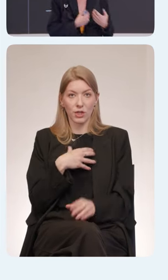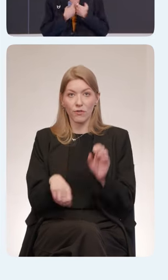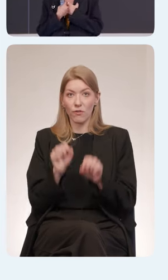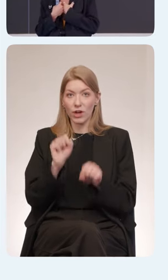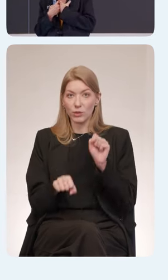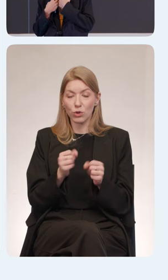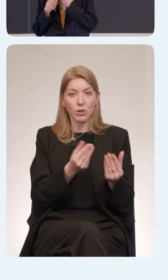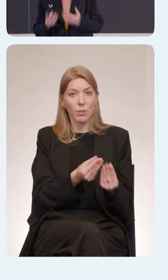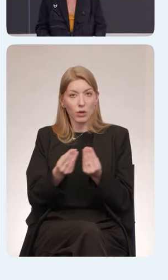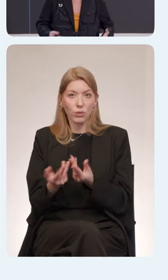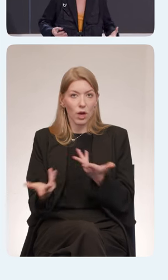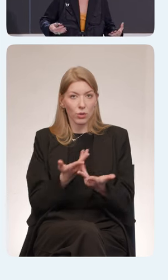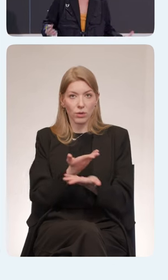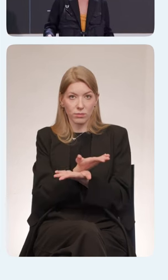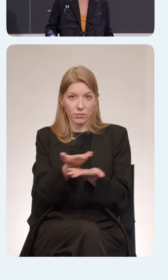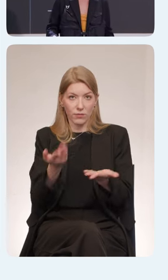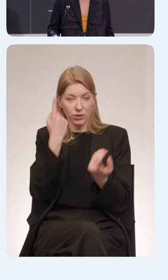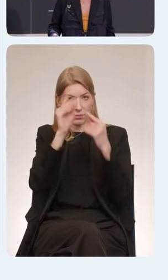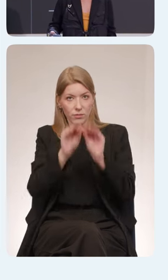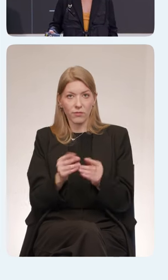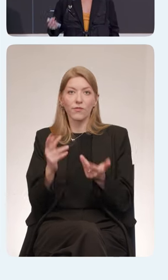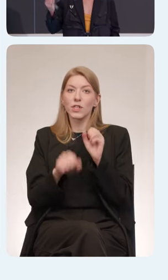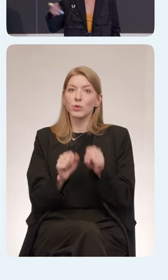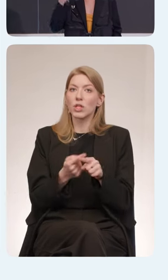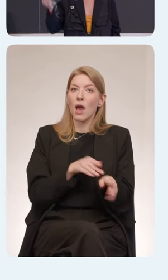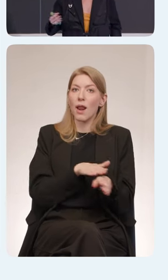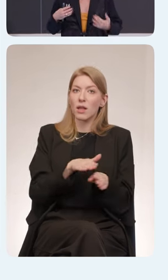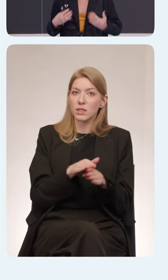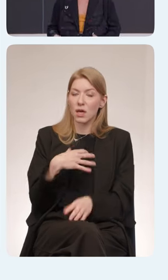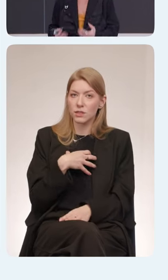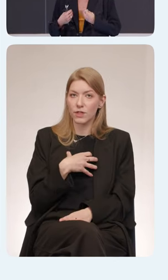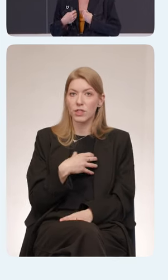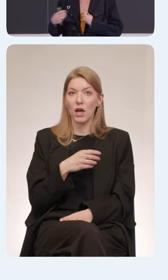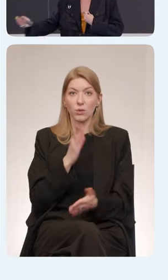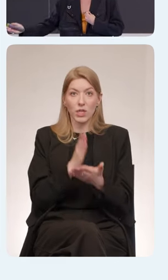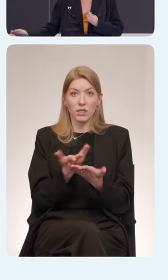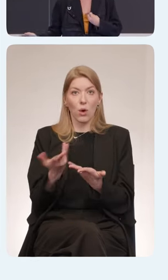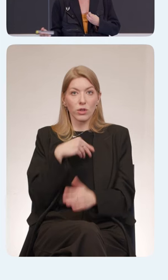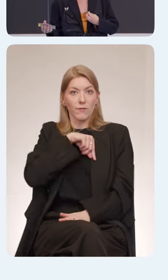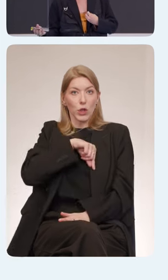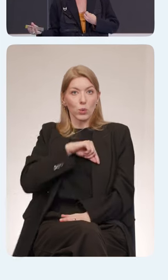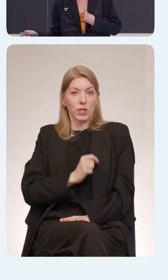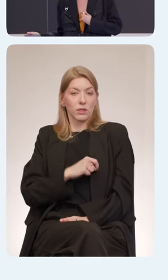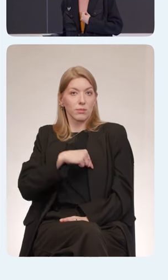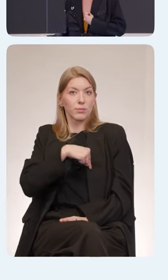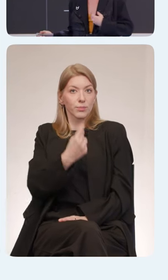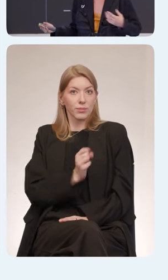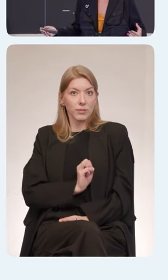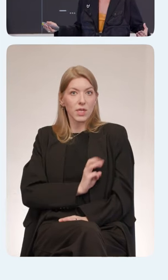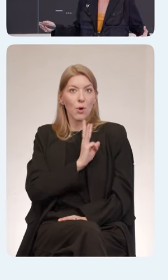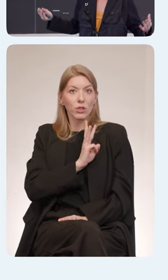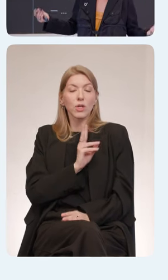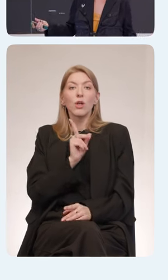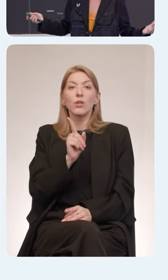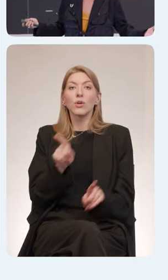работаете. Возможно, это самореализация такая у вас. Но помимо того, что есть запрос внутренний, этот запрос должен размещаться в социальной сфере.